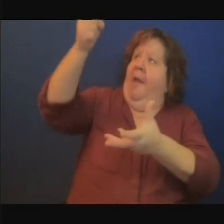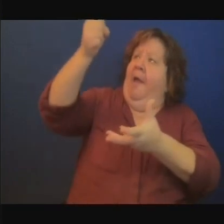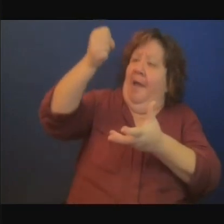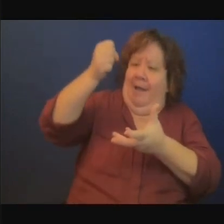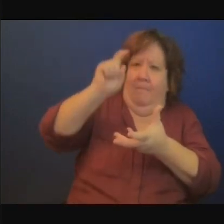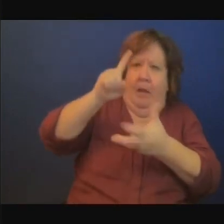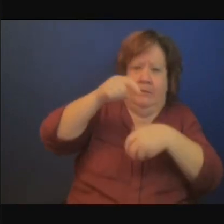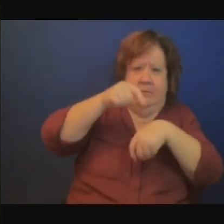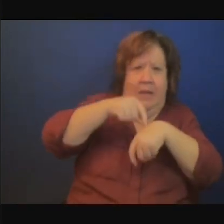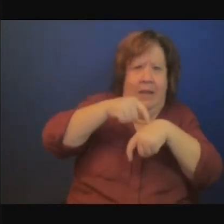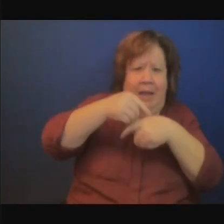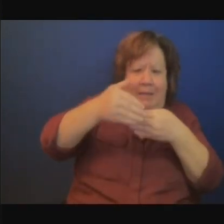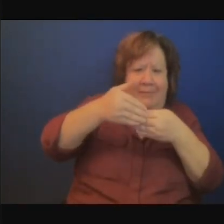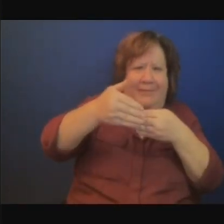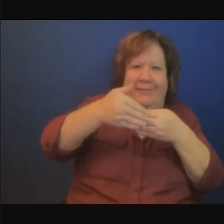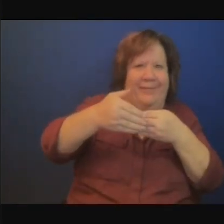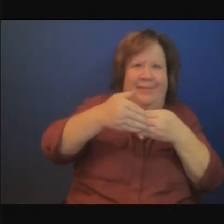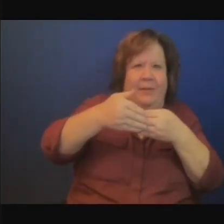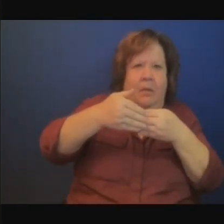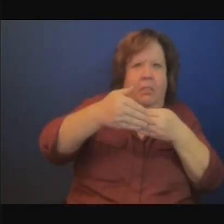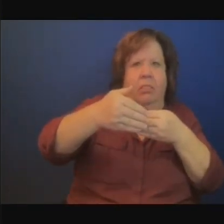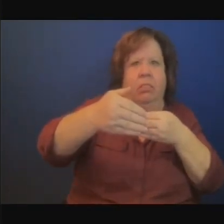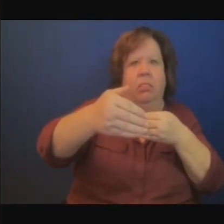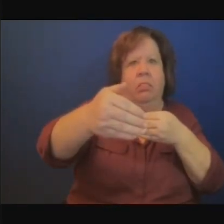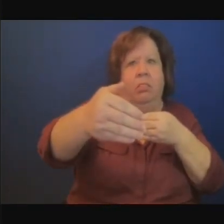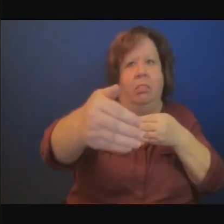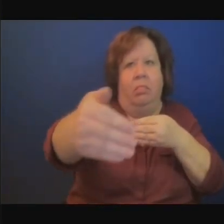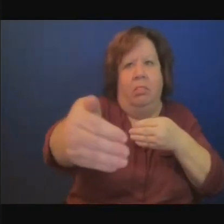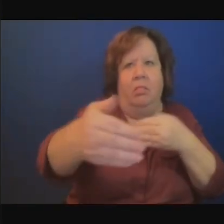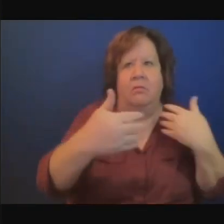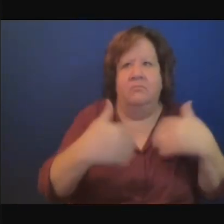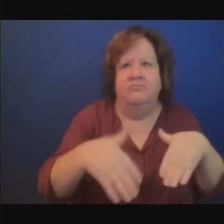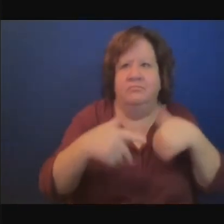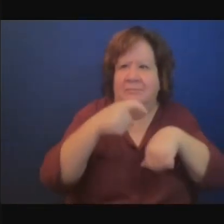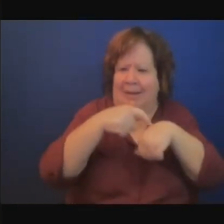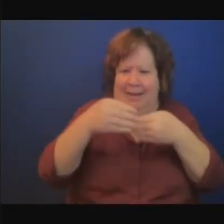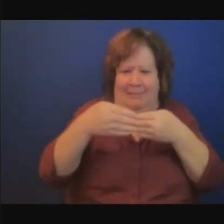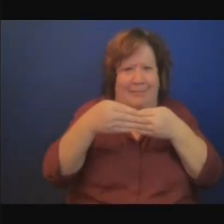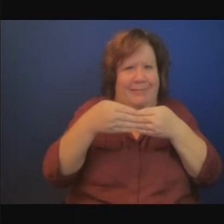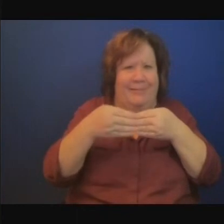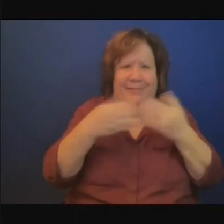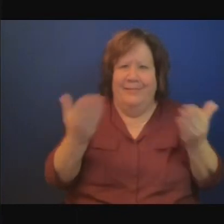et nous les pays nous devons donc nous réunir